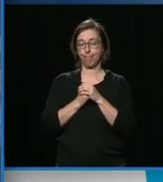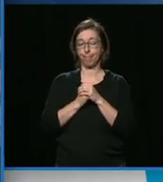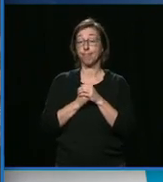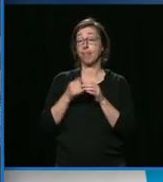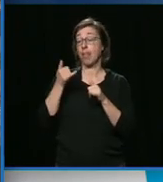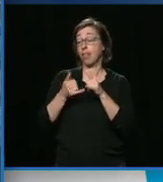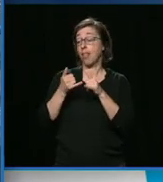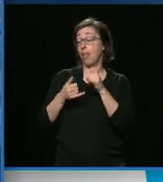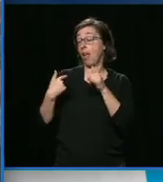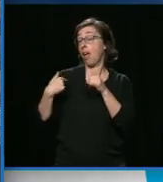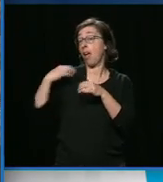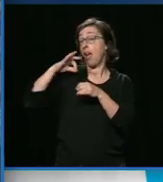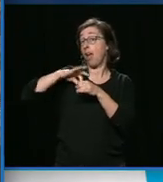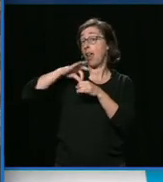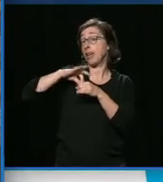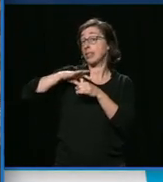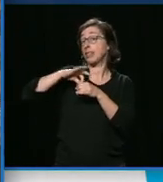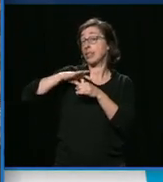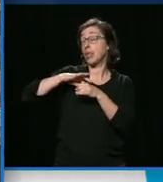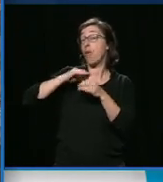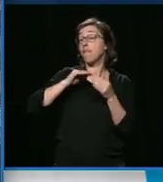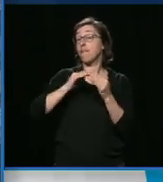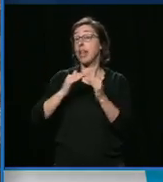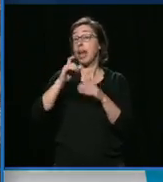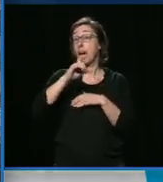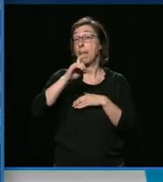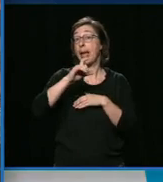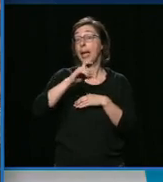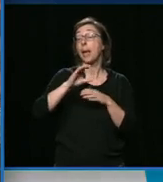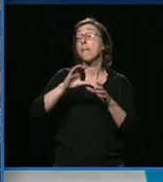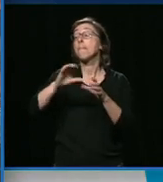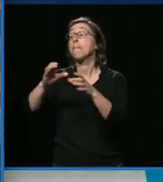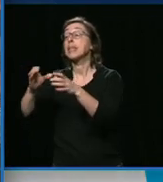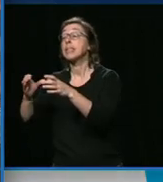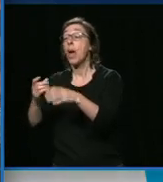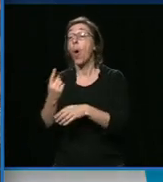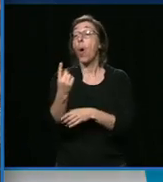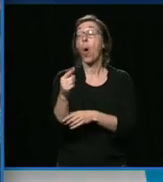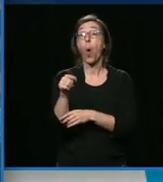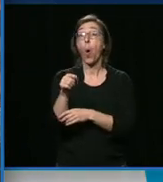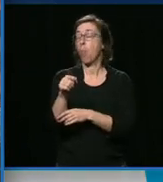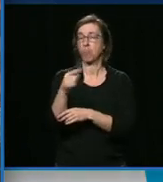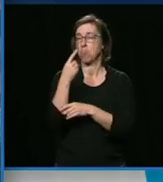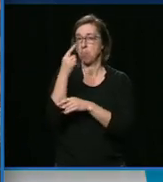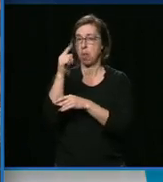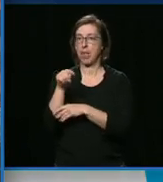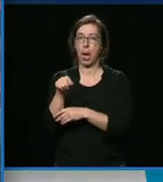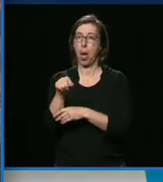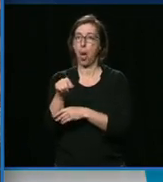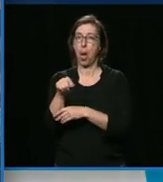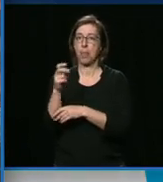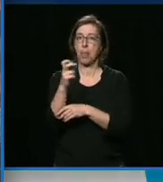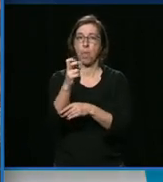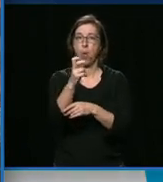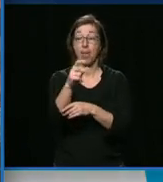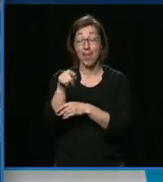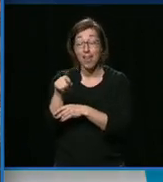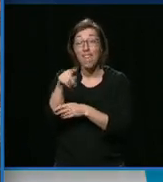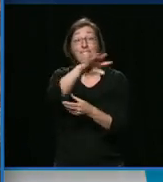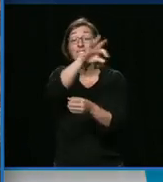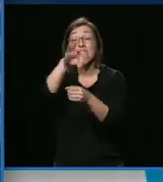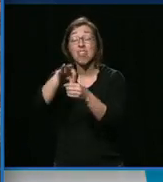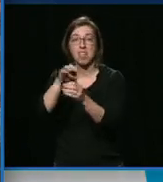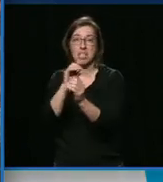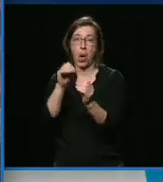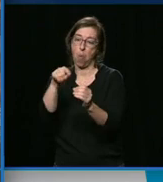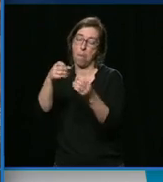municipales qui était contre le tramway. Ce parti-là a même dit que c'était une élection référendaire sur le tramway. Puis ce parti-là, il les a perdu, ces élections. Les gens de la Ville de